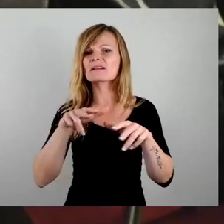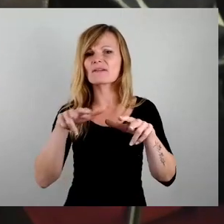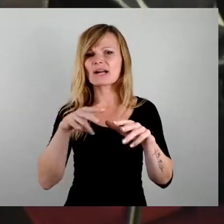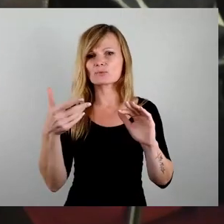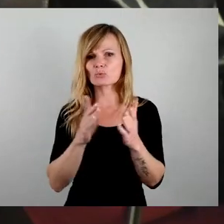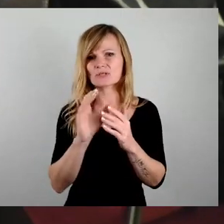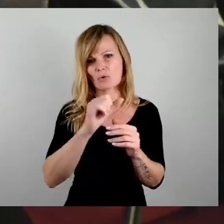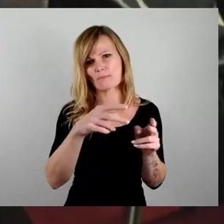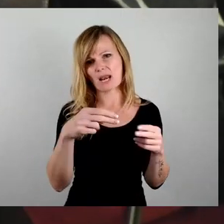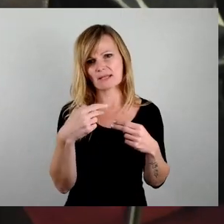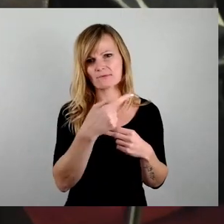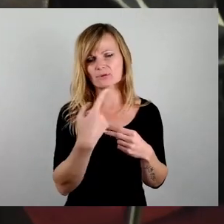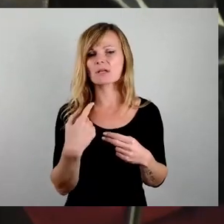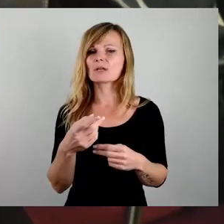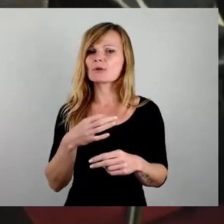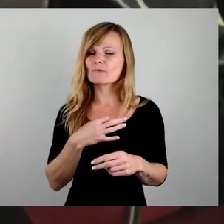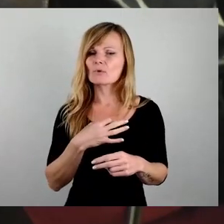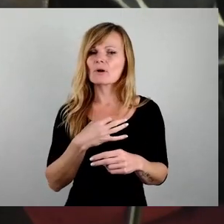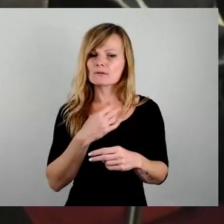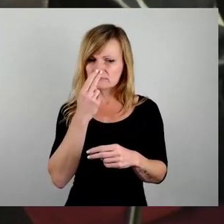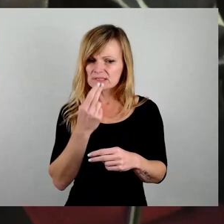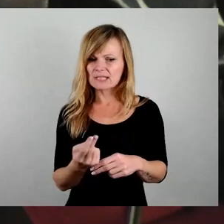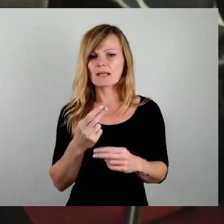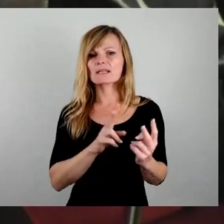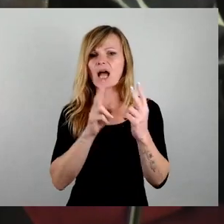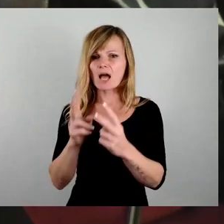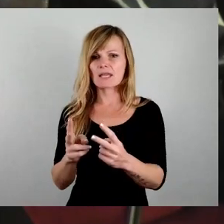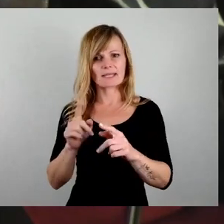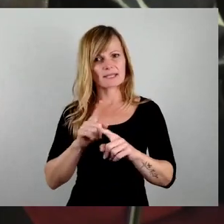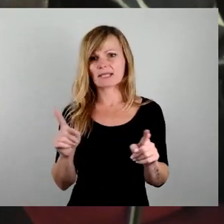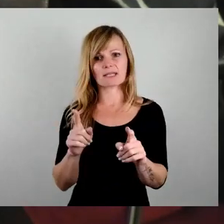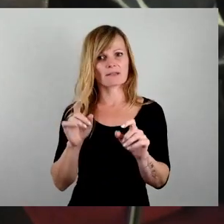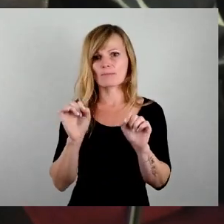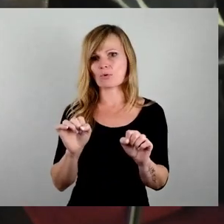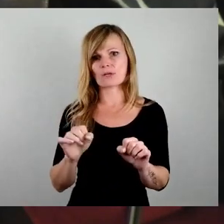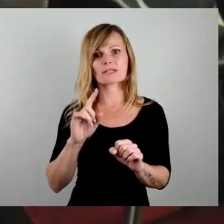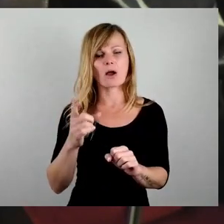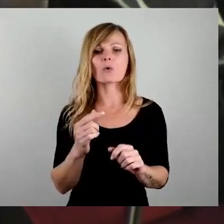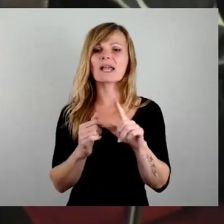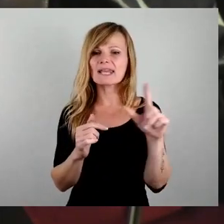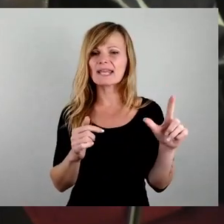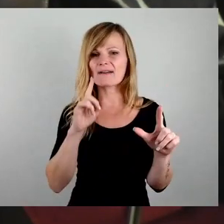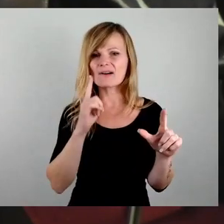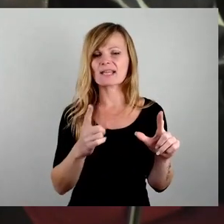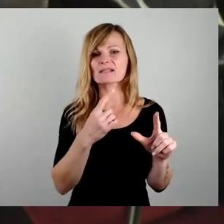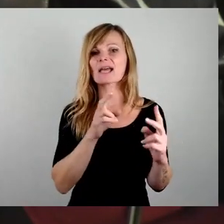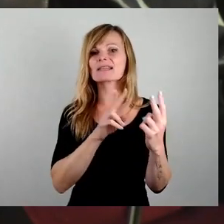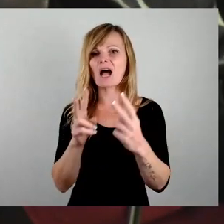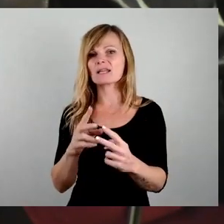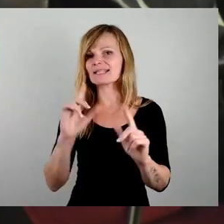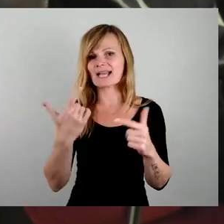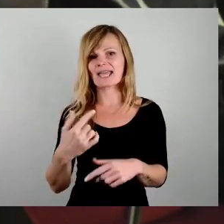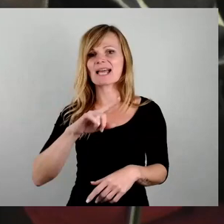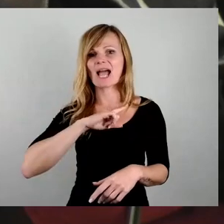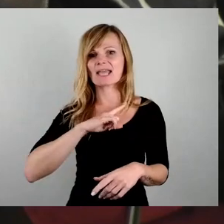rausgekommen, dass es eben nicht mit dem Darlehen getan ist. Also ich glaube auch, die Linke weiß, dass ein Darlehen kein Eigenkapital ist und deswegen